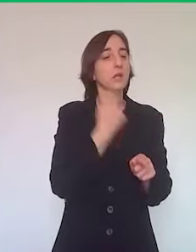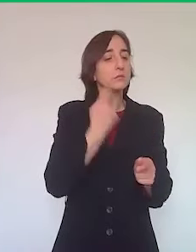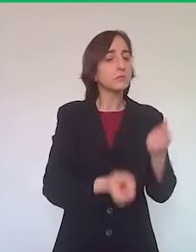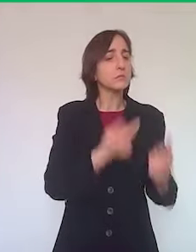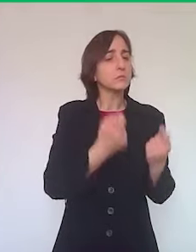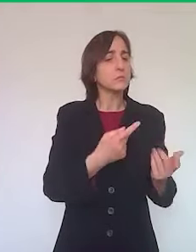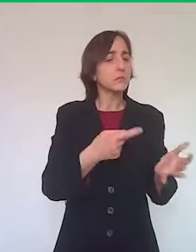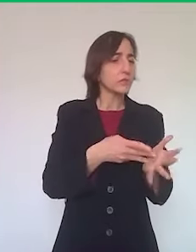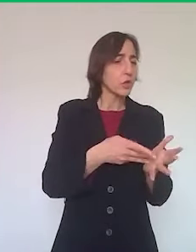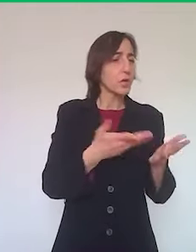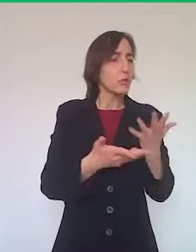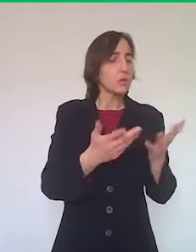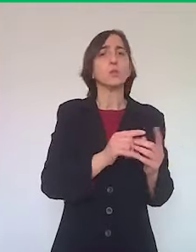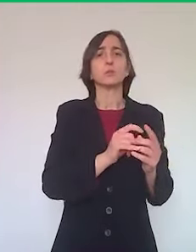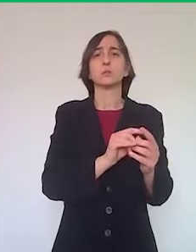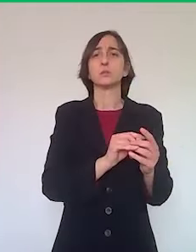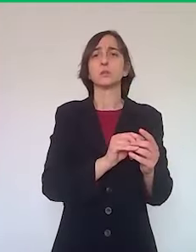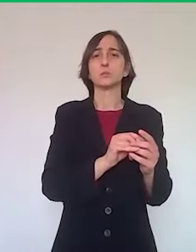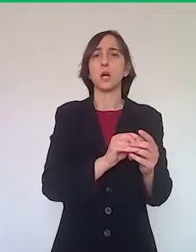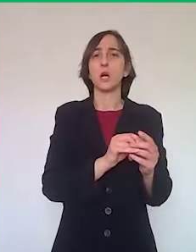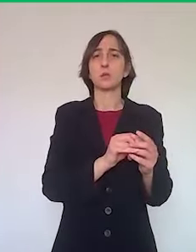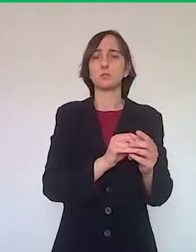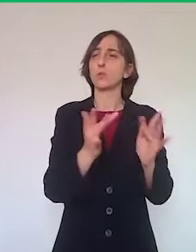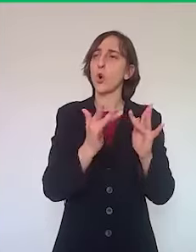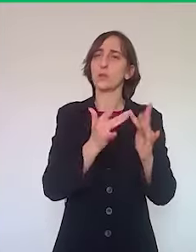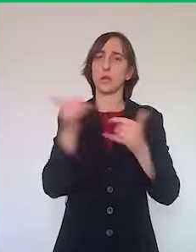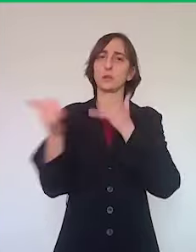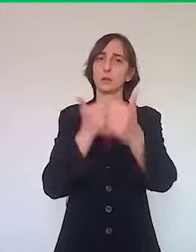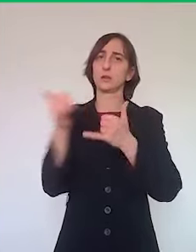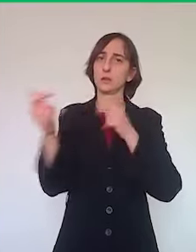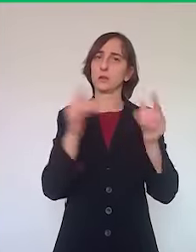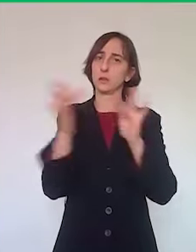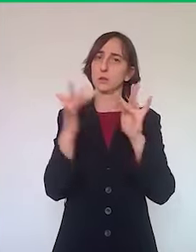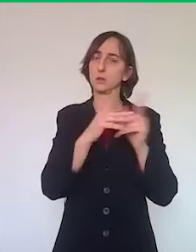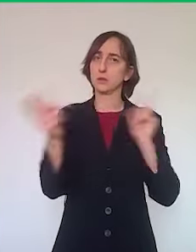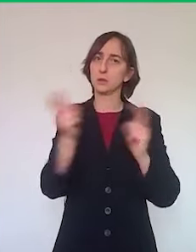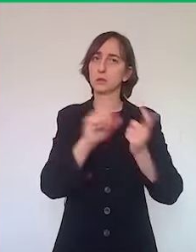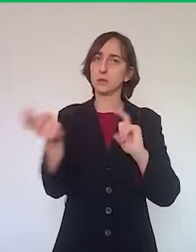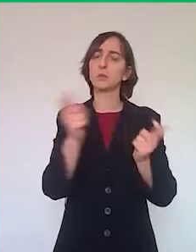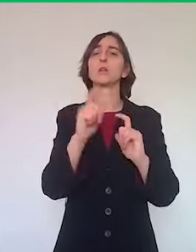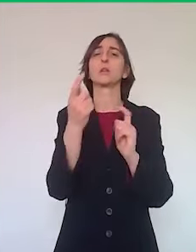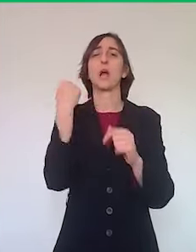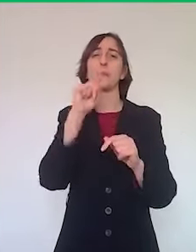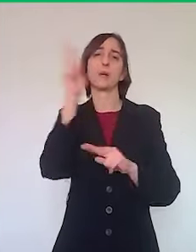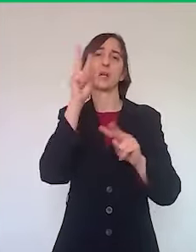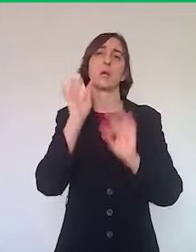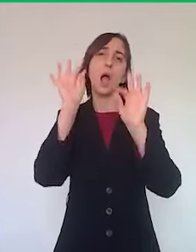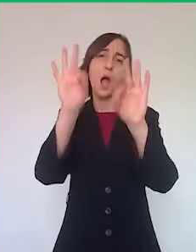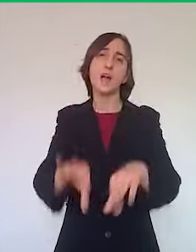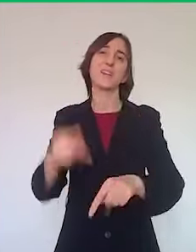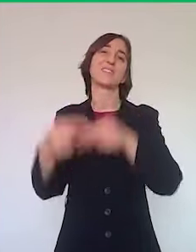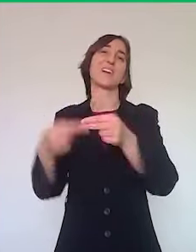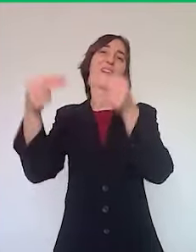per supportarle nel fare andare a buon fine la pratica e quindi la rendicontazione quando ci viene presentata.